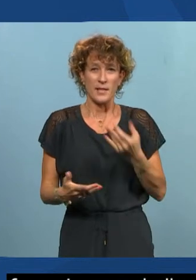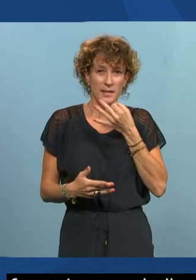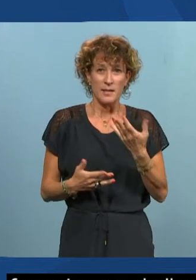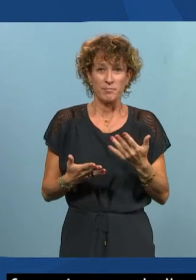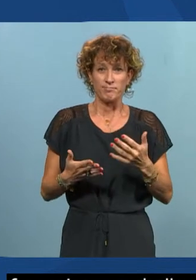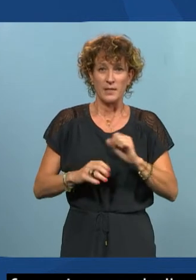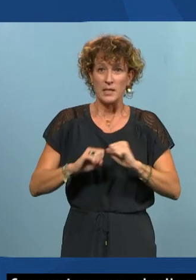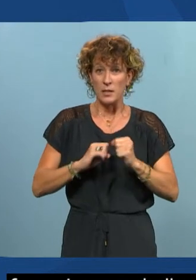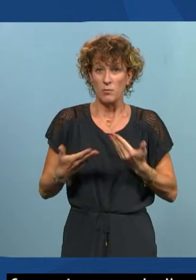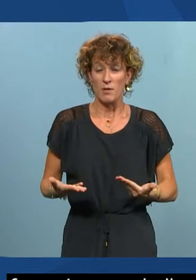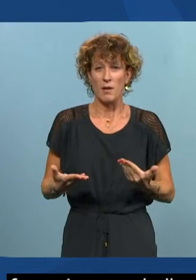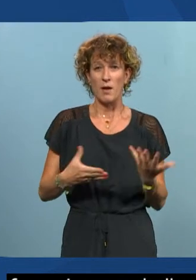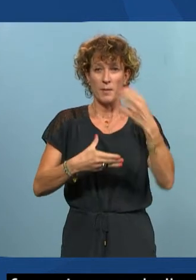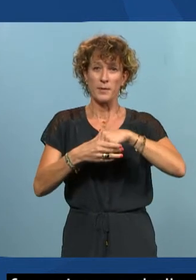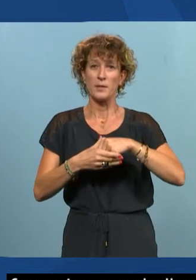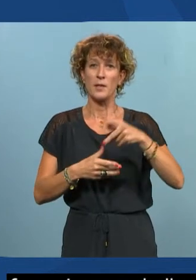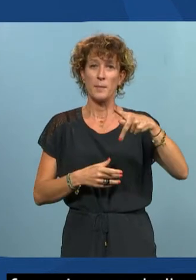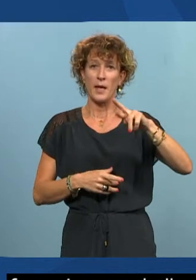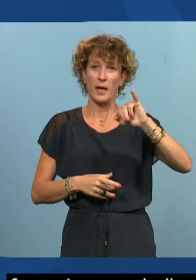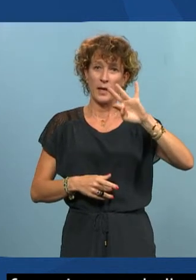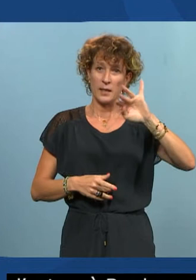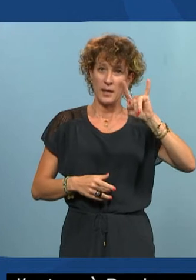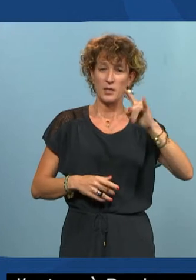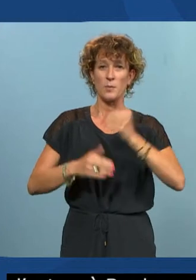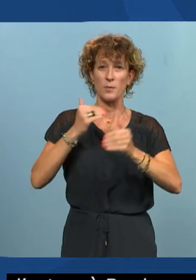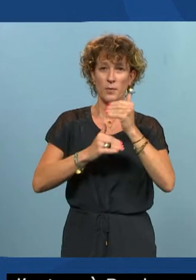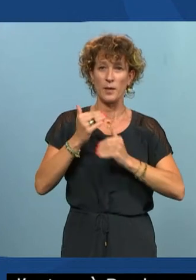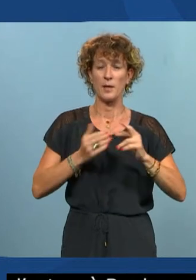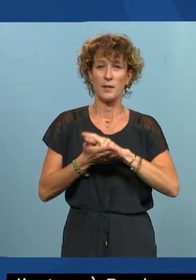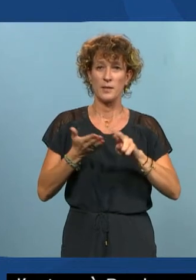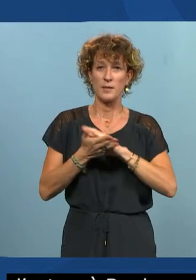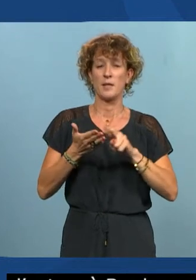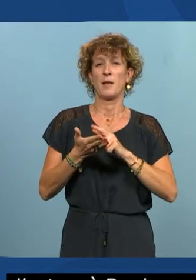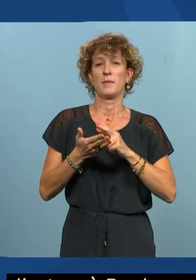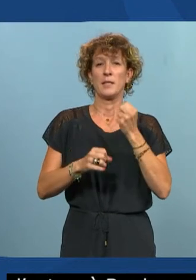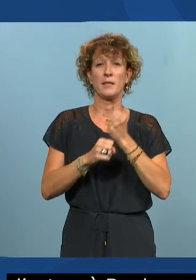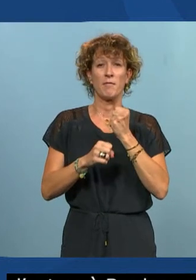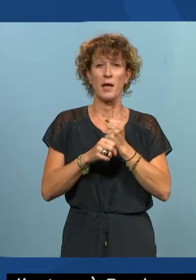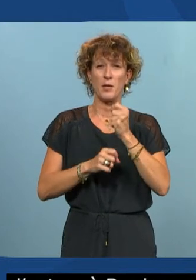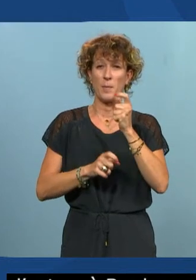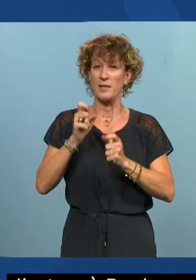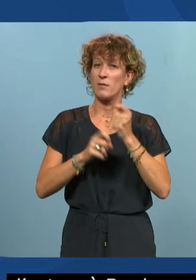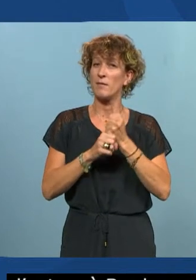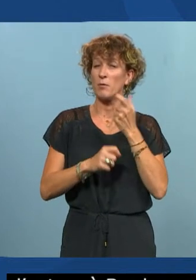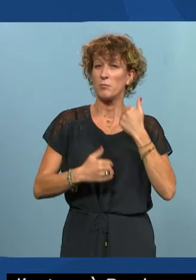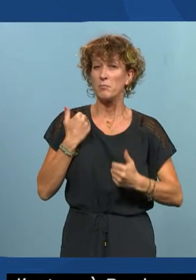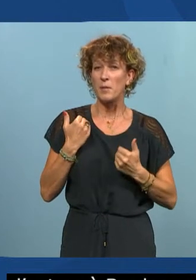cadre du PRITH, qui est le Plan Régional d'Insertion des Travailleurs Handicapés de La Réunion, qui est un plan